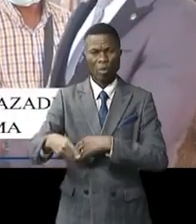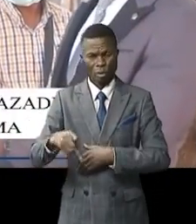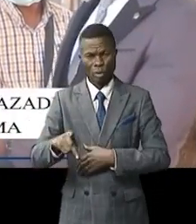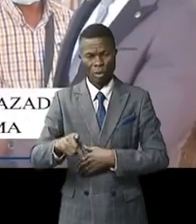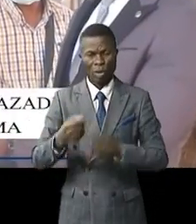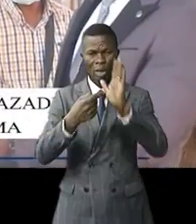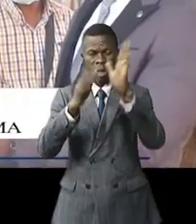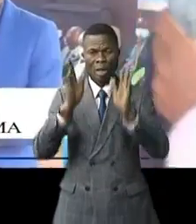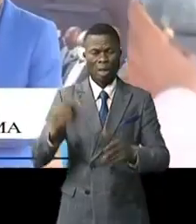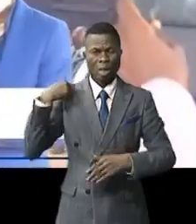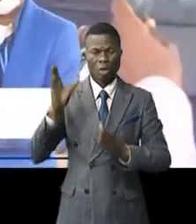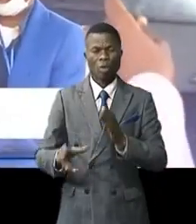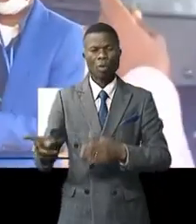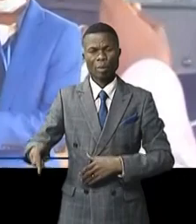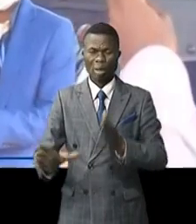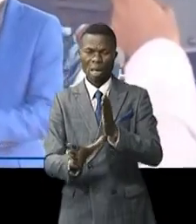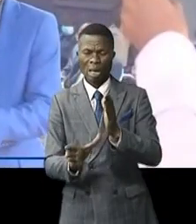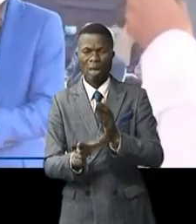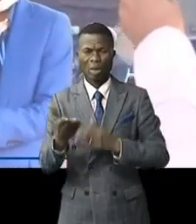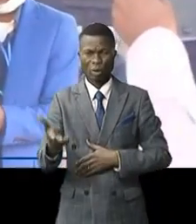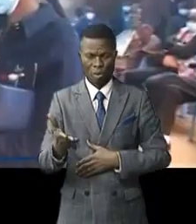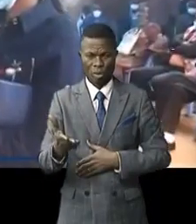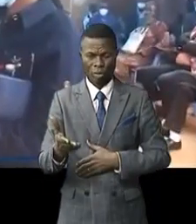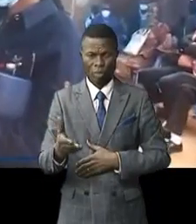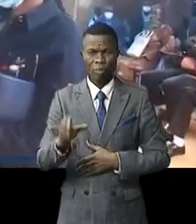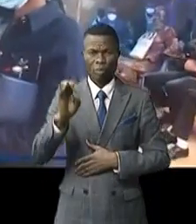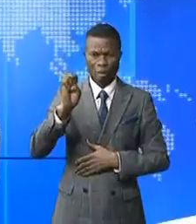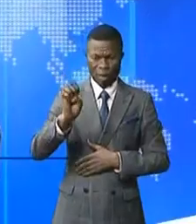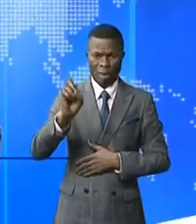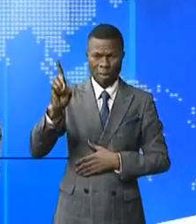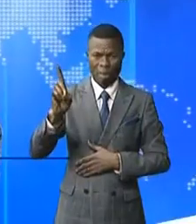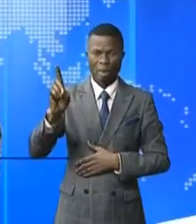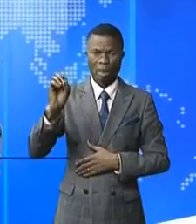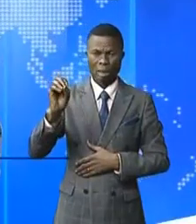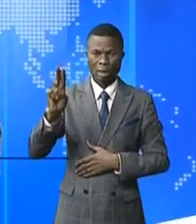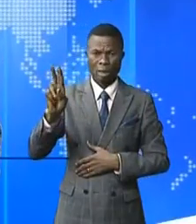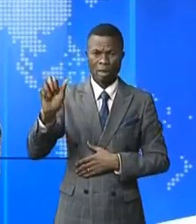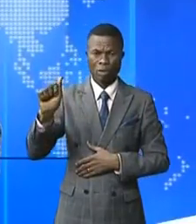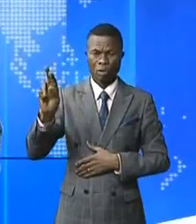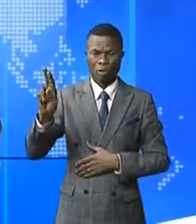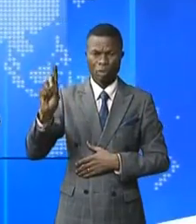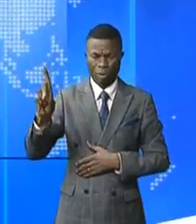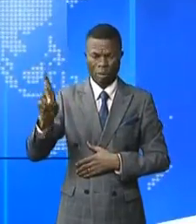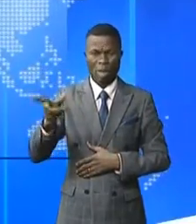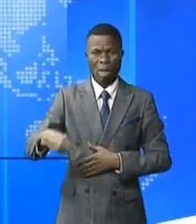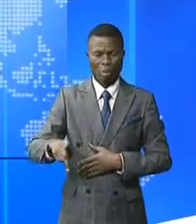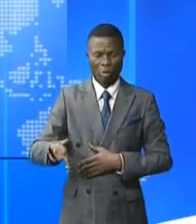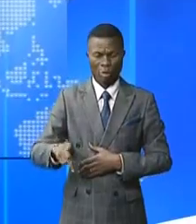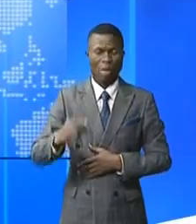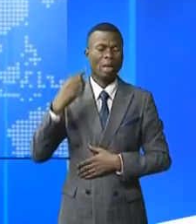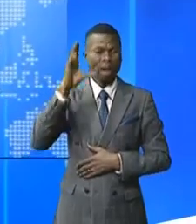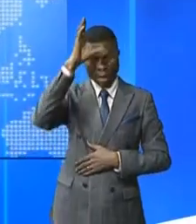le représentant du gouverneur de province internaire Edouard Moulumba Moudiandambou. Et dans la province du